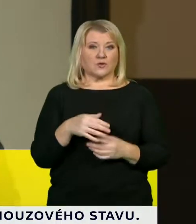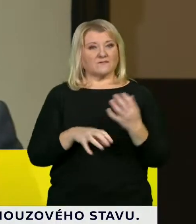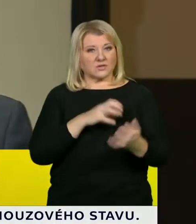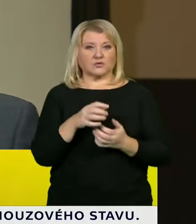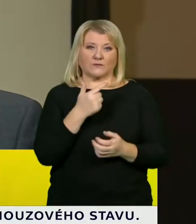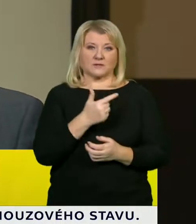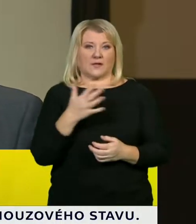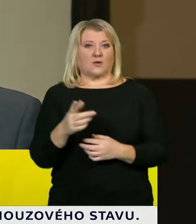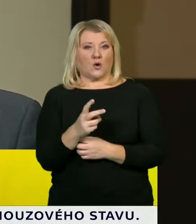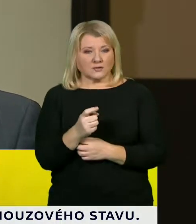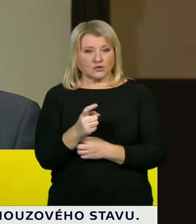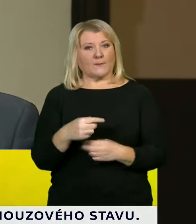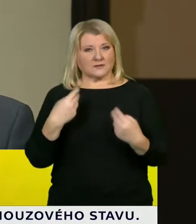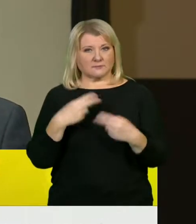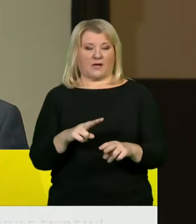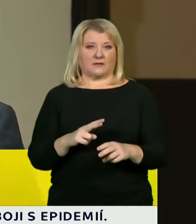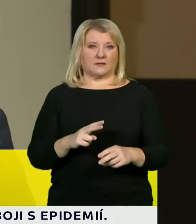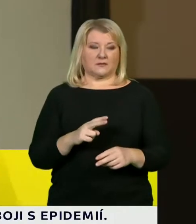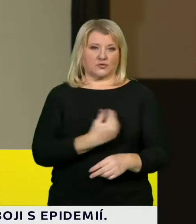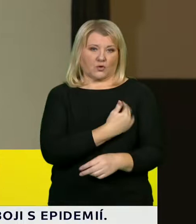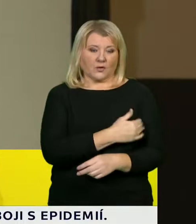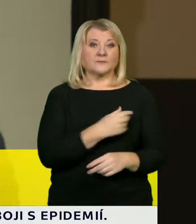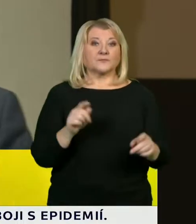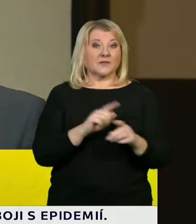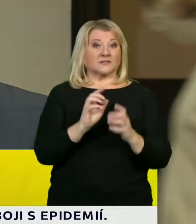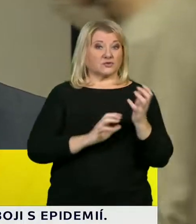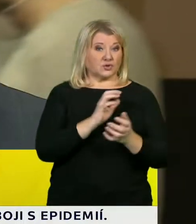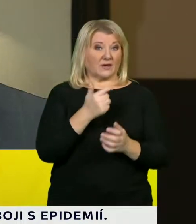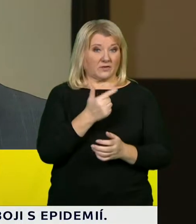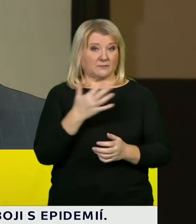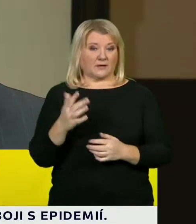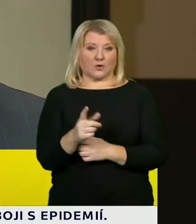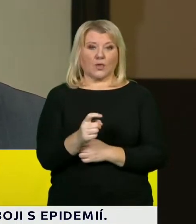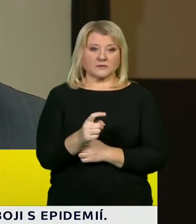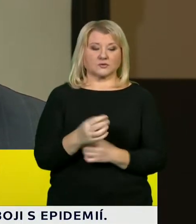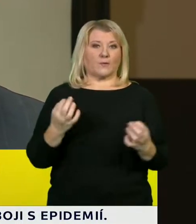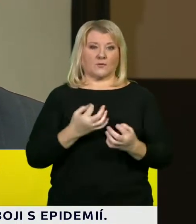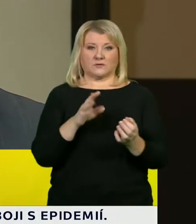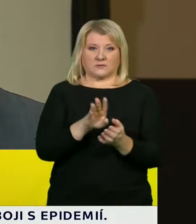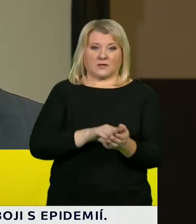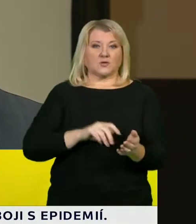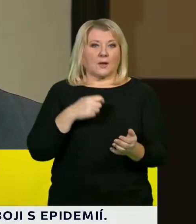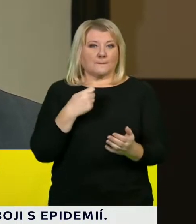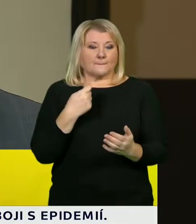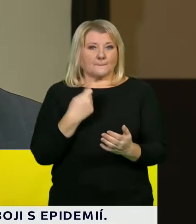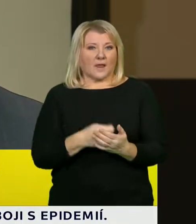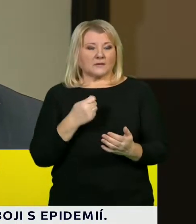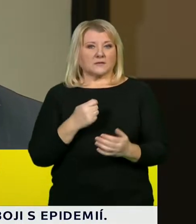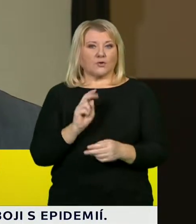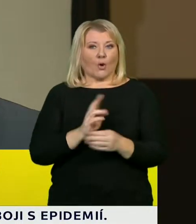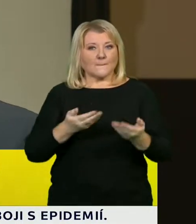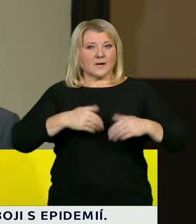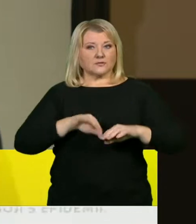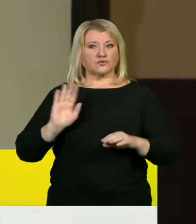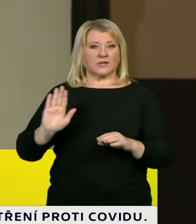listopadu. Rovněž od středy 25. listopadu vstoupí v platnost ta opatření pro vysoké